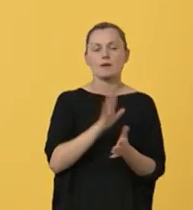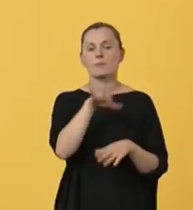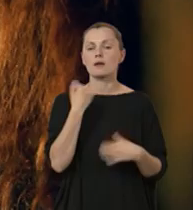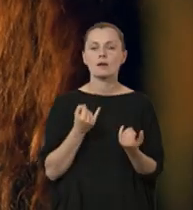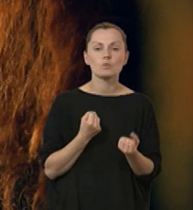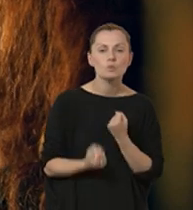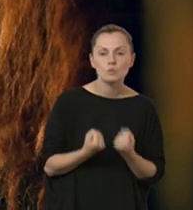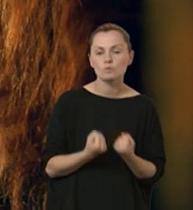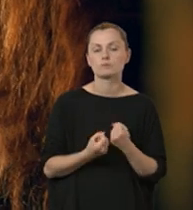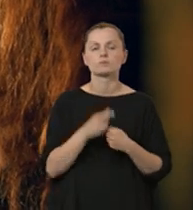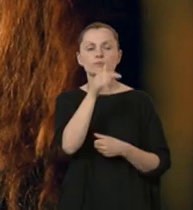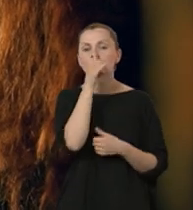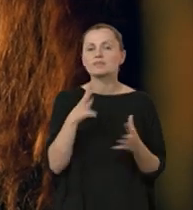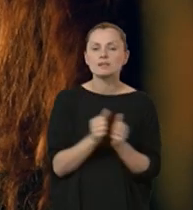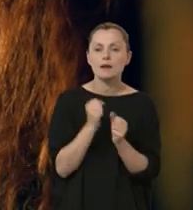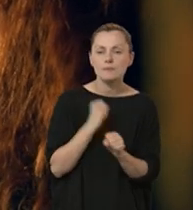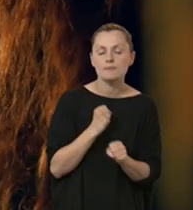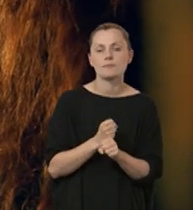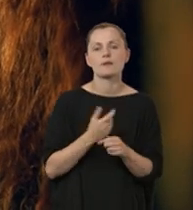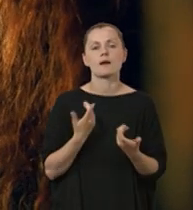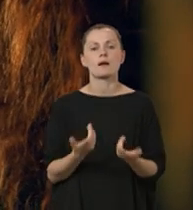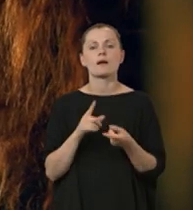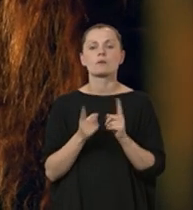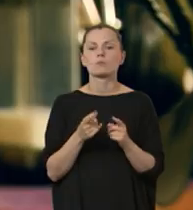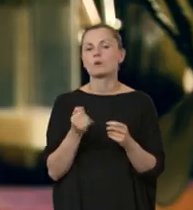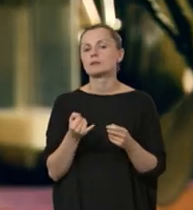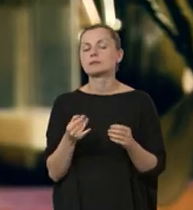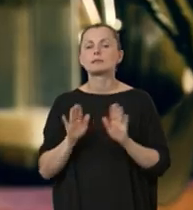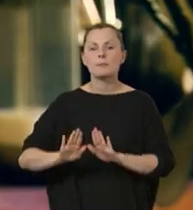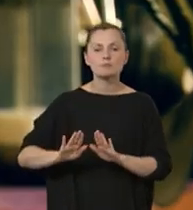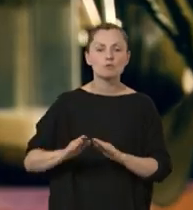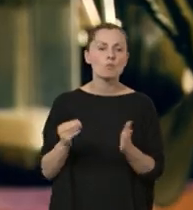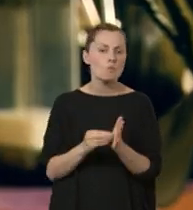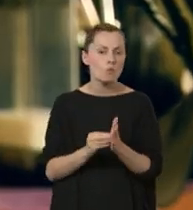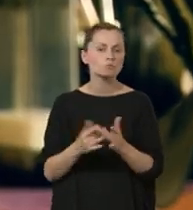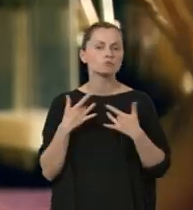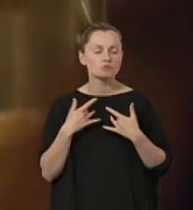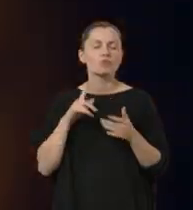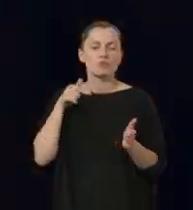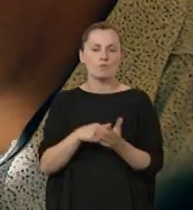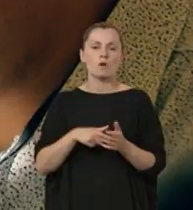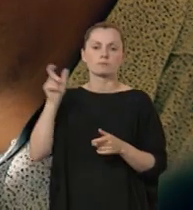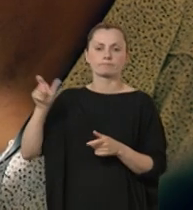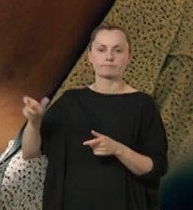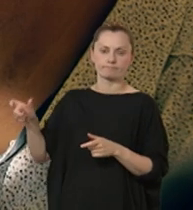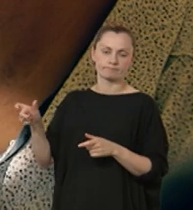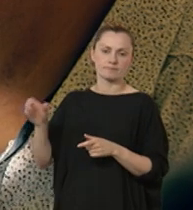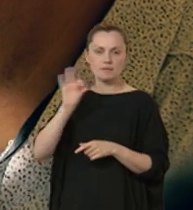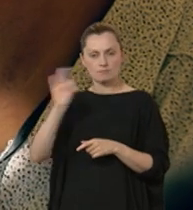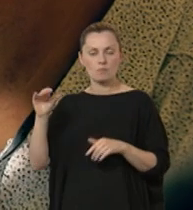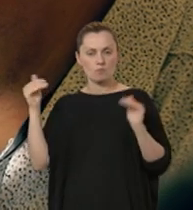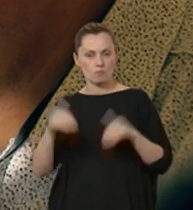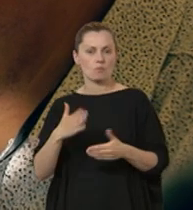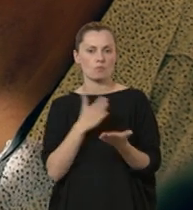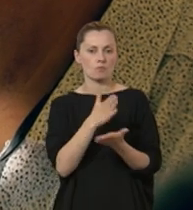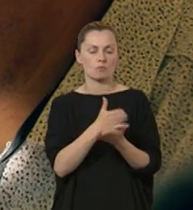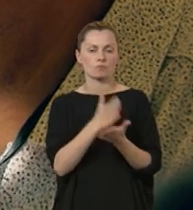ma jakieś trudności, czy w znalezieniu pracy, czy w zabezpieczeniu potrzeb życiowych, no to wtedy właśnie ci specjaliści są